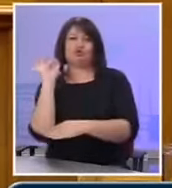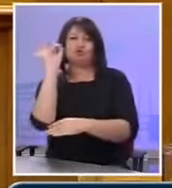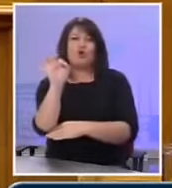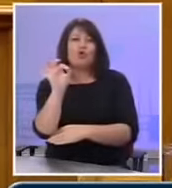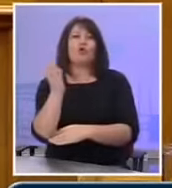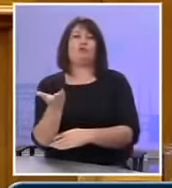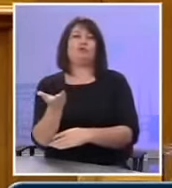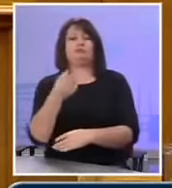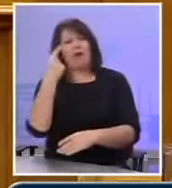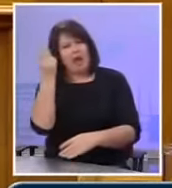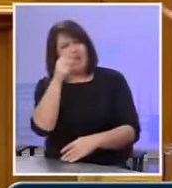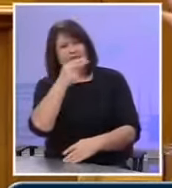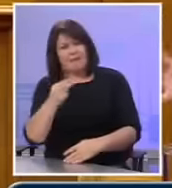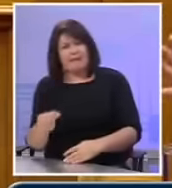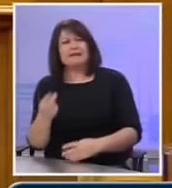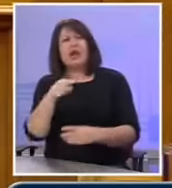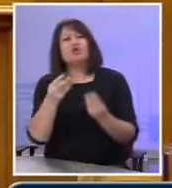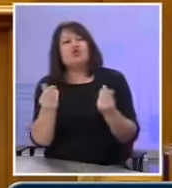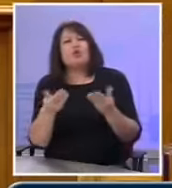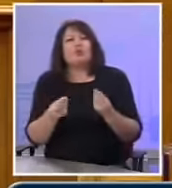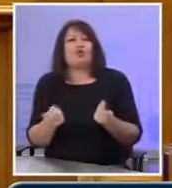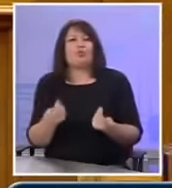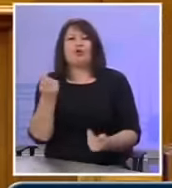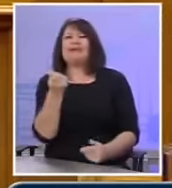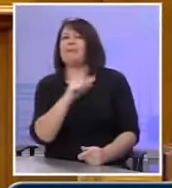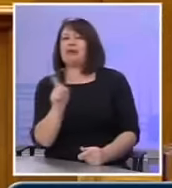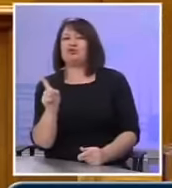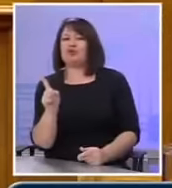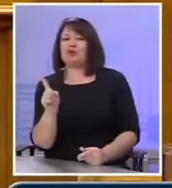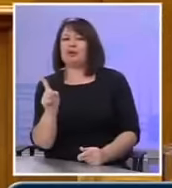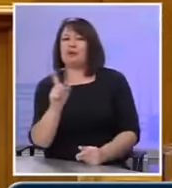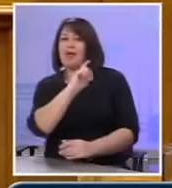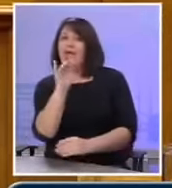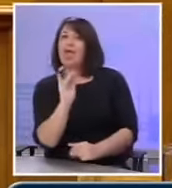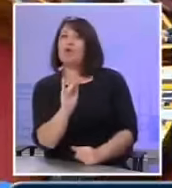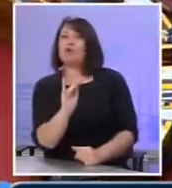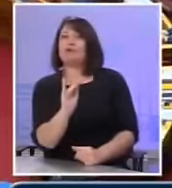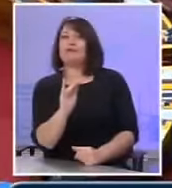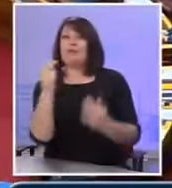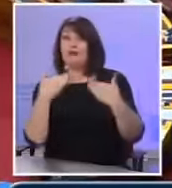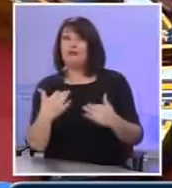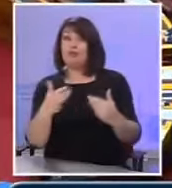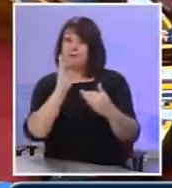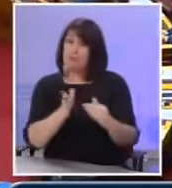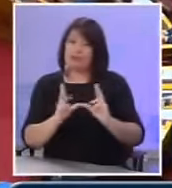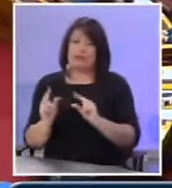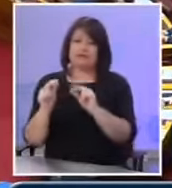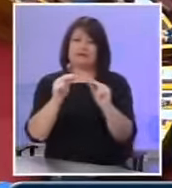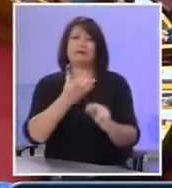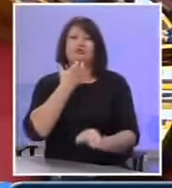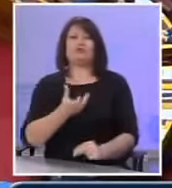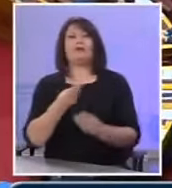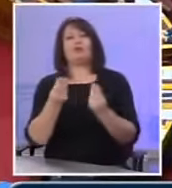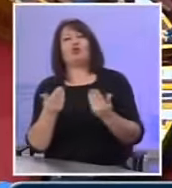φάρμακα και σε άλλους τομείς με άλλους τρόπους. Αυτό είναι το ερώτημα που μια βουλή θα συζητούσε με πολύ σοβαρό